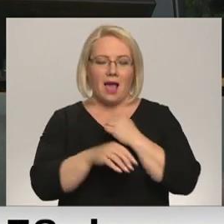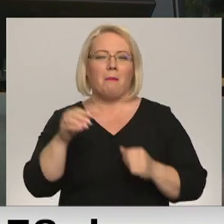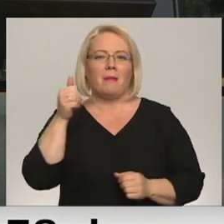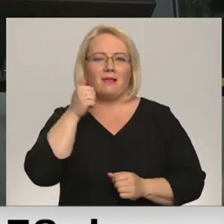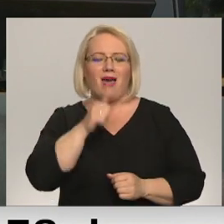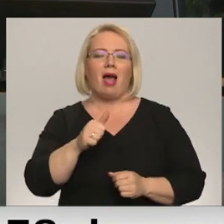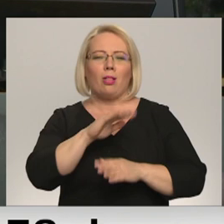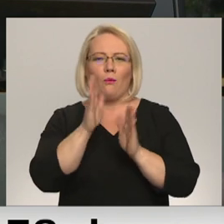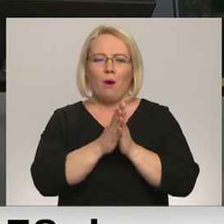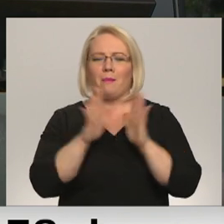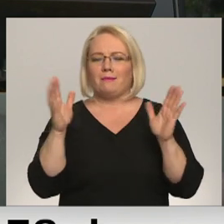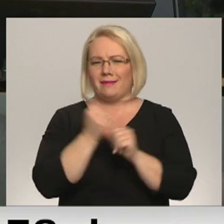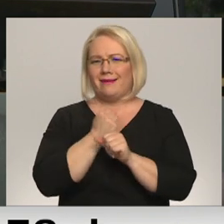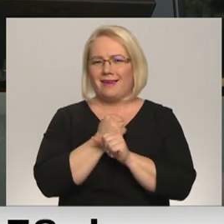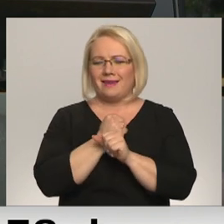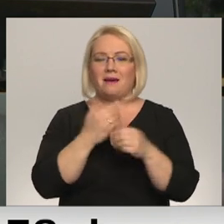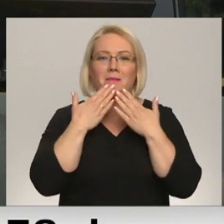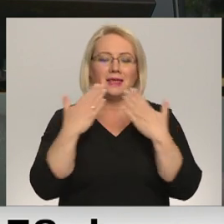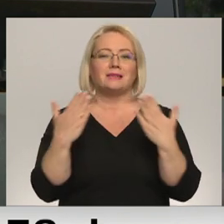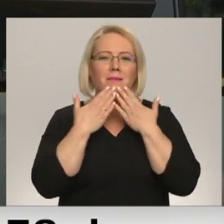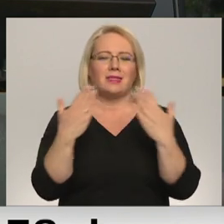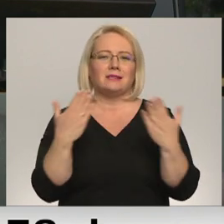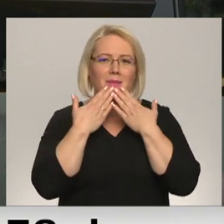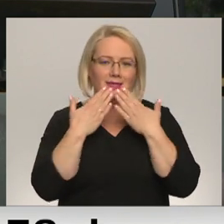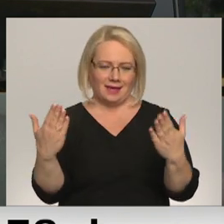ir ko izdarīt. Paldies! Paldies, paldies, paldies!